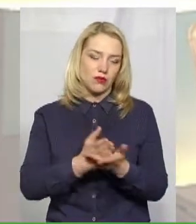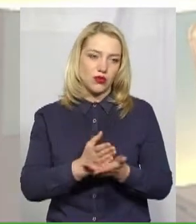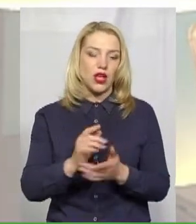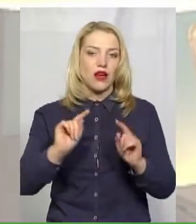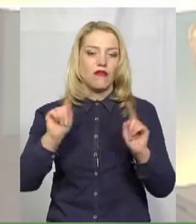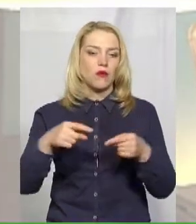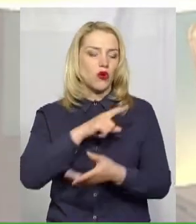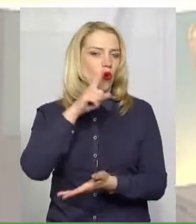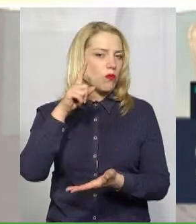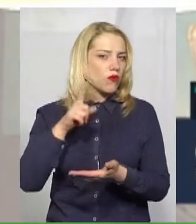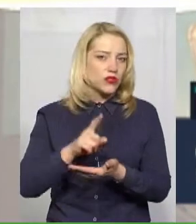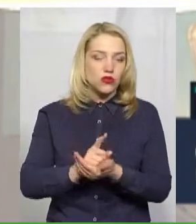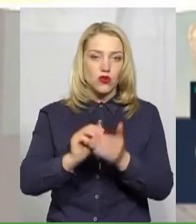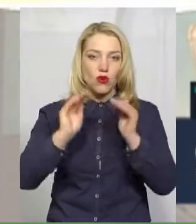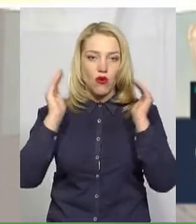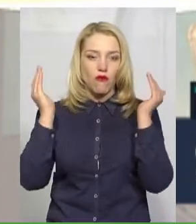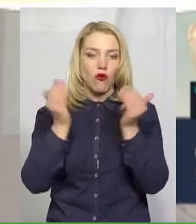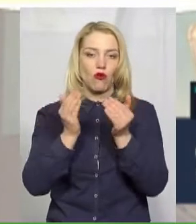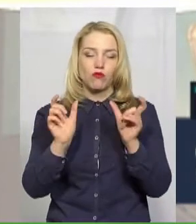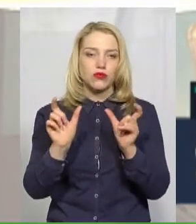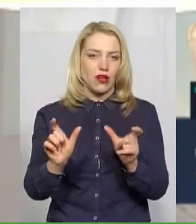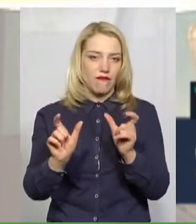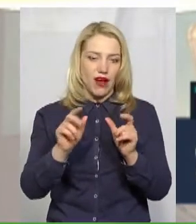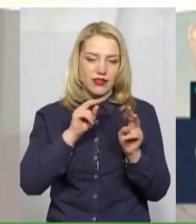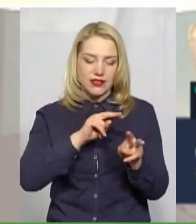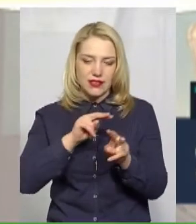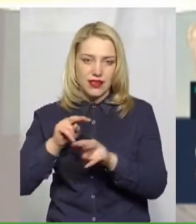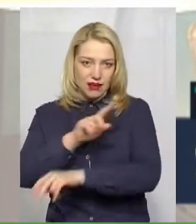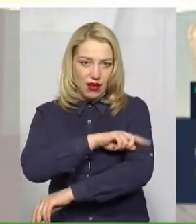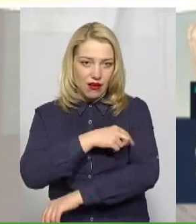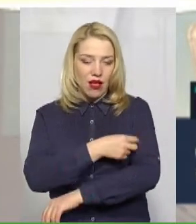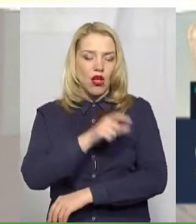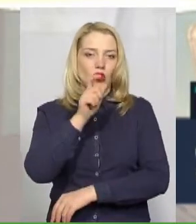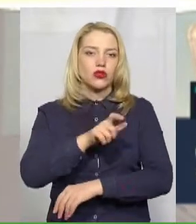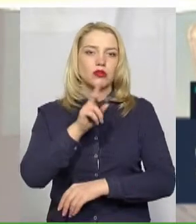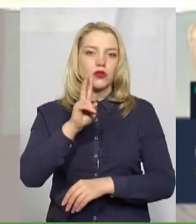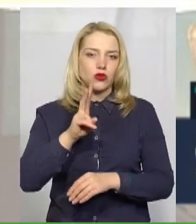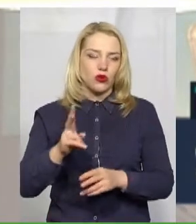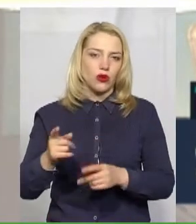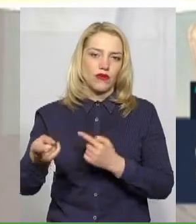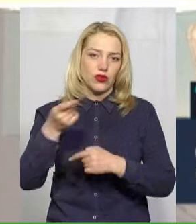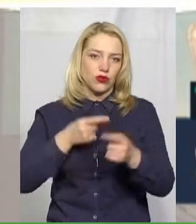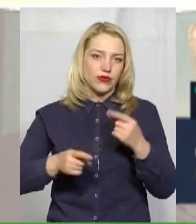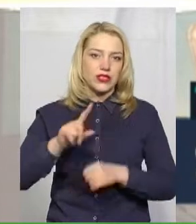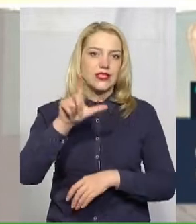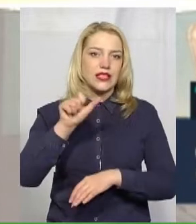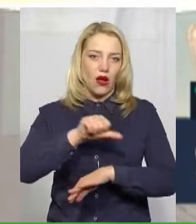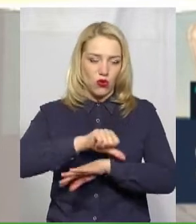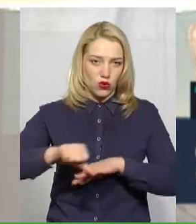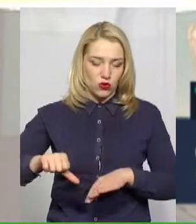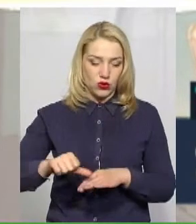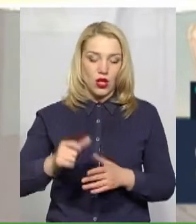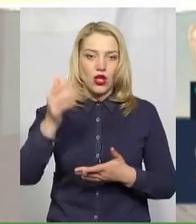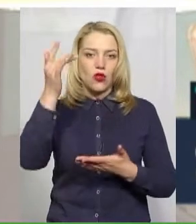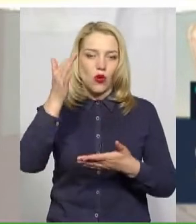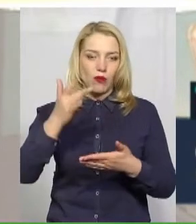обсервація протягом 14 днів осіб, які прибули за кордоном. До перелічених заборон у